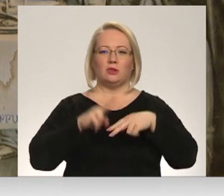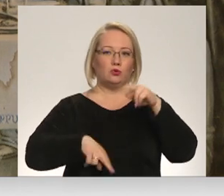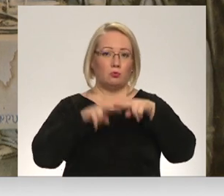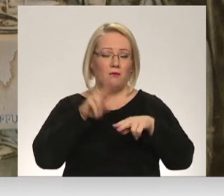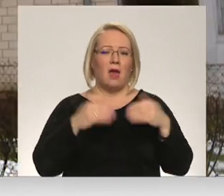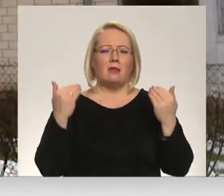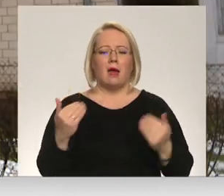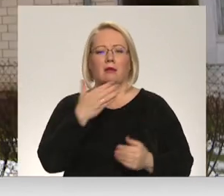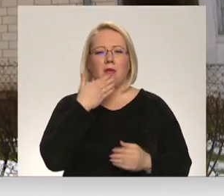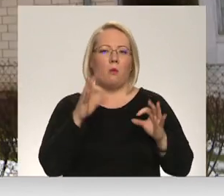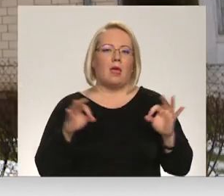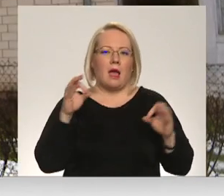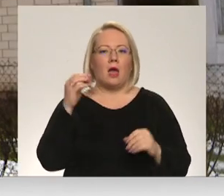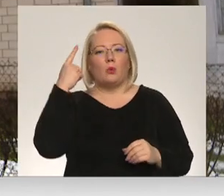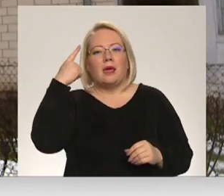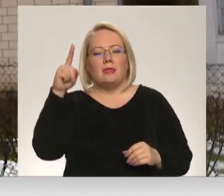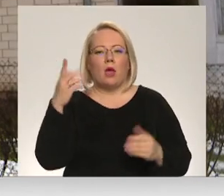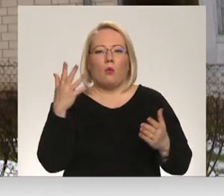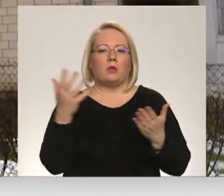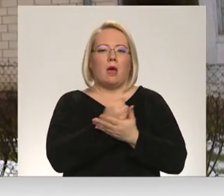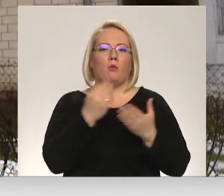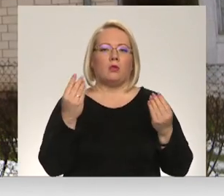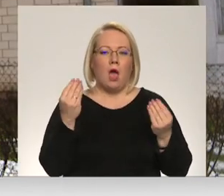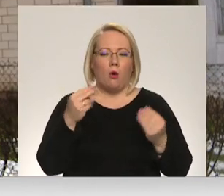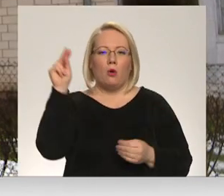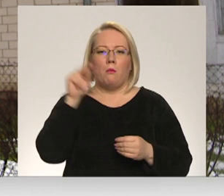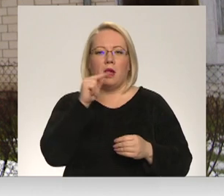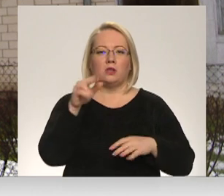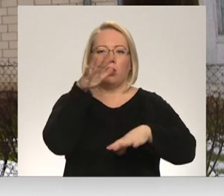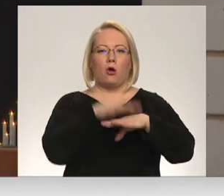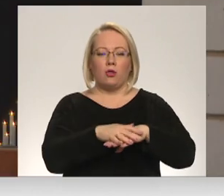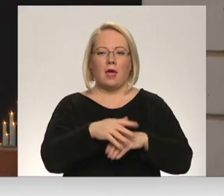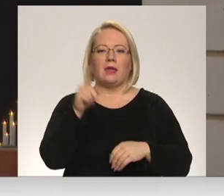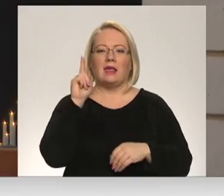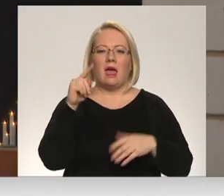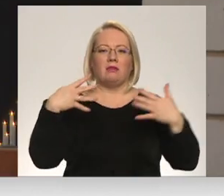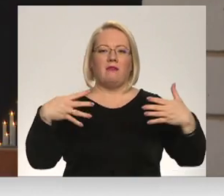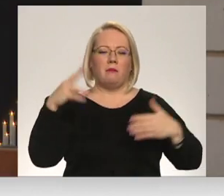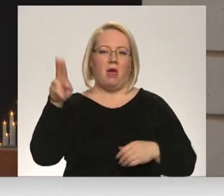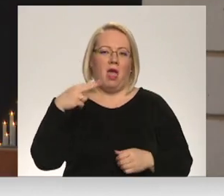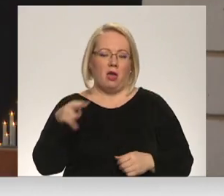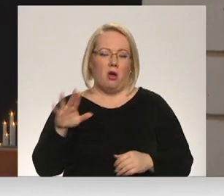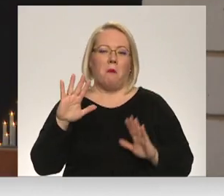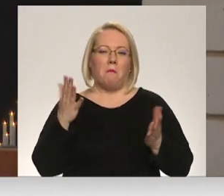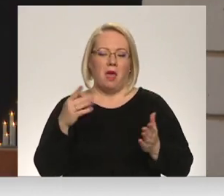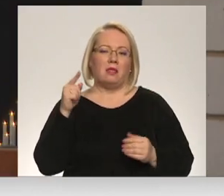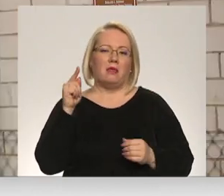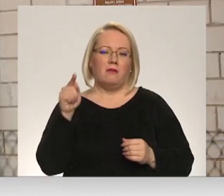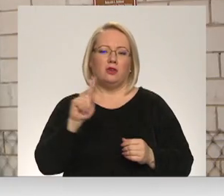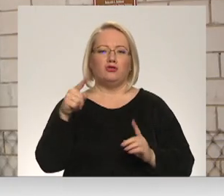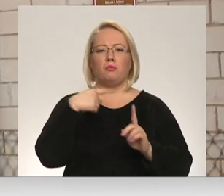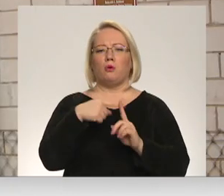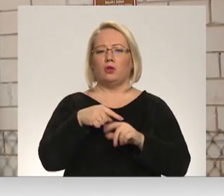nav nekādu ideju, kur iegūt naudu. Draudzes kontā esot tikai 90 eiro, bet viņš ir optimistiski noskaņots.